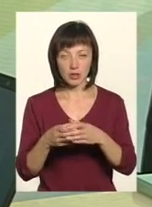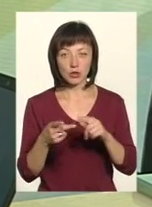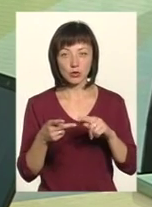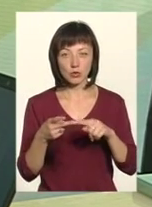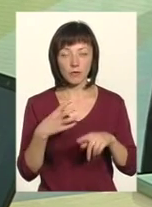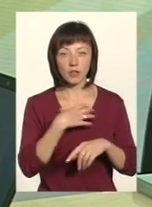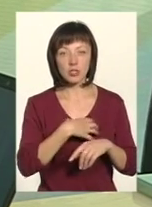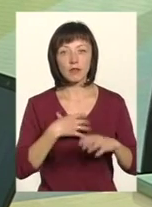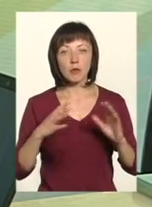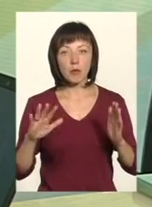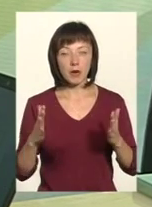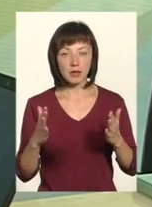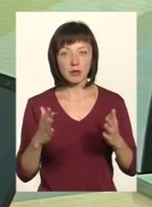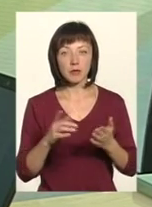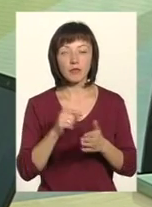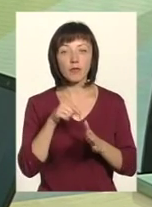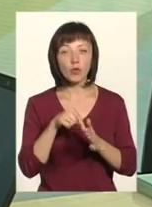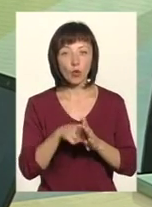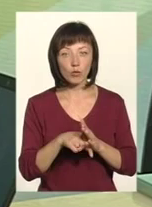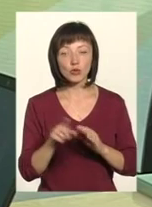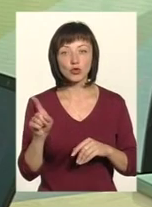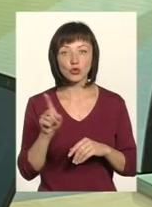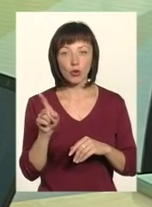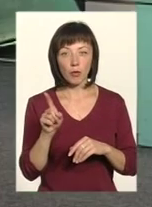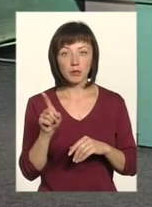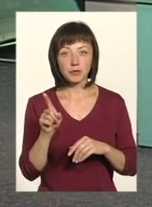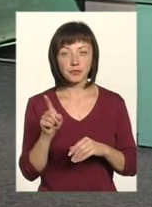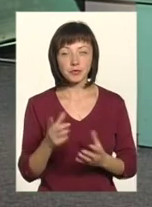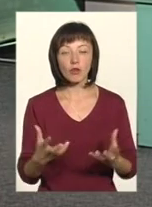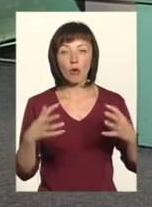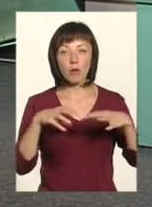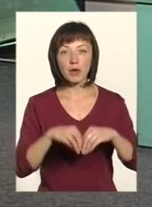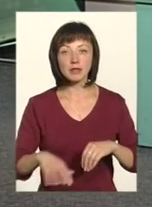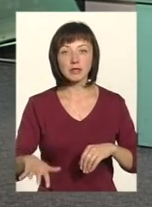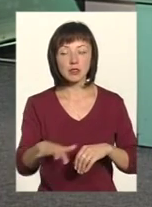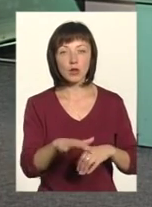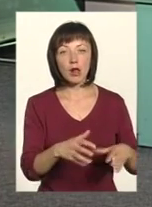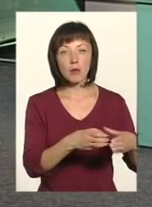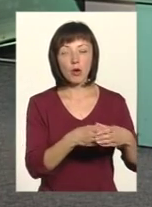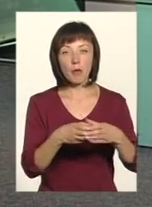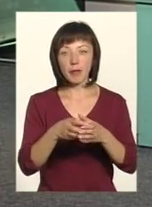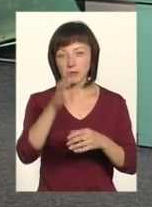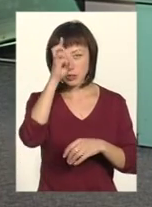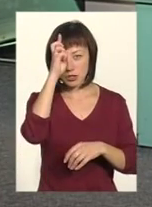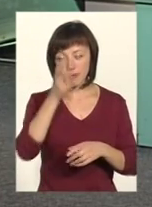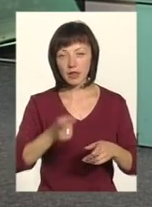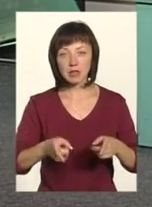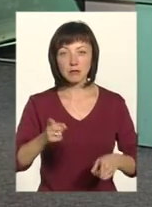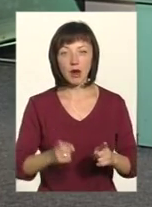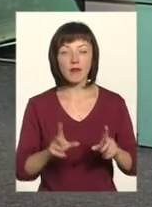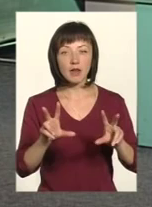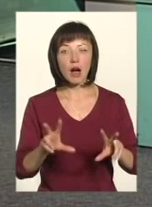Другий важливий момент підходу, він полягає саме в тому, що об'єднаним територіальним громадам держава насправді